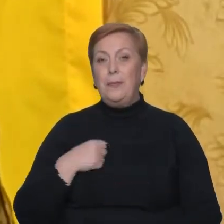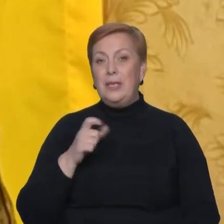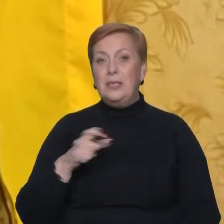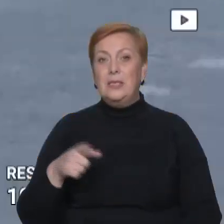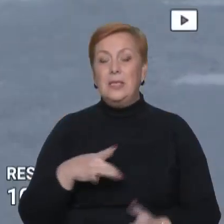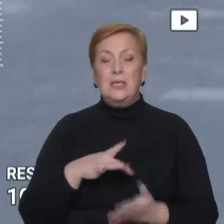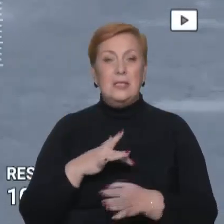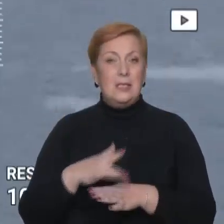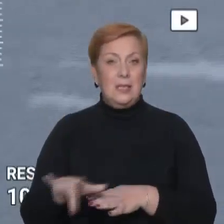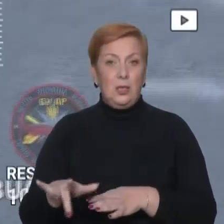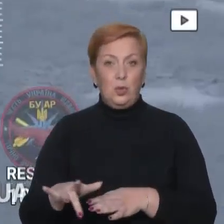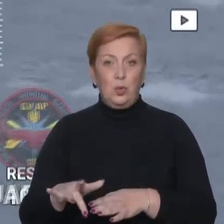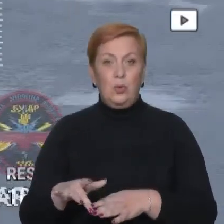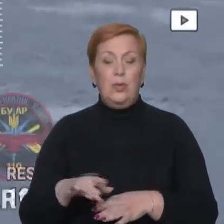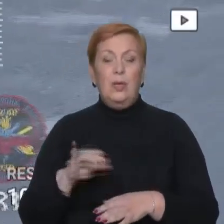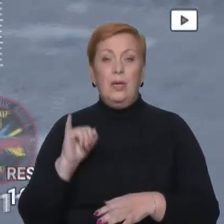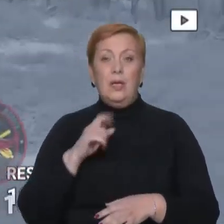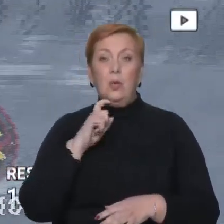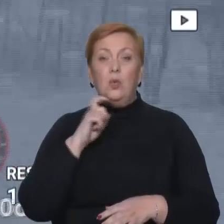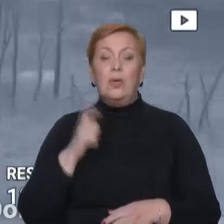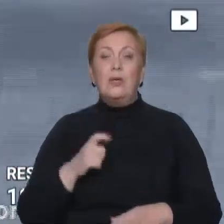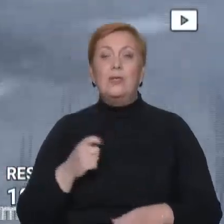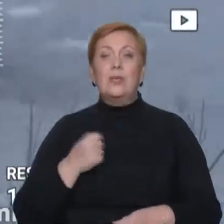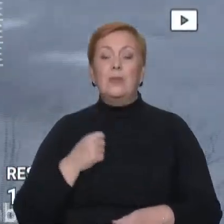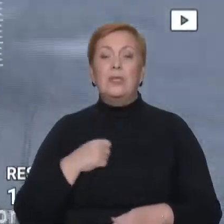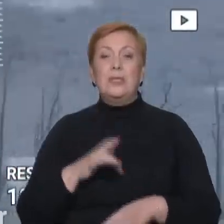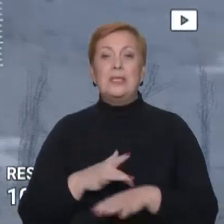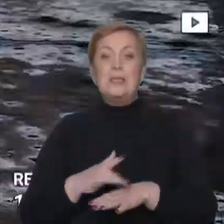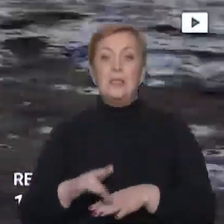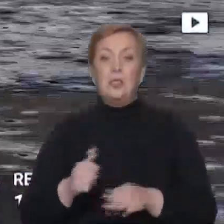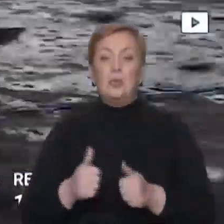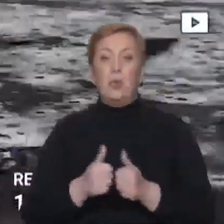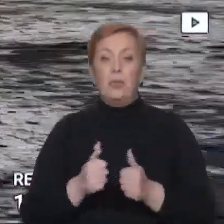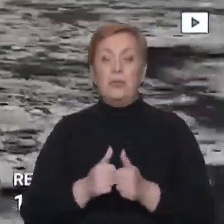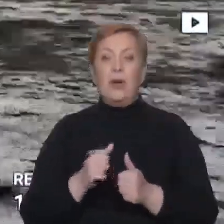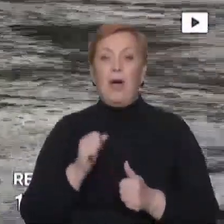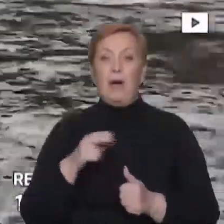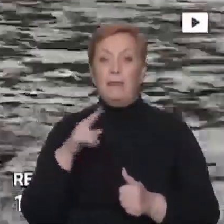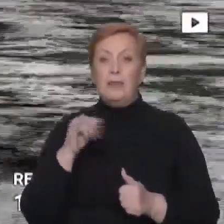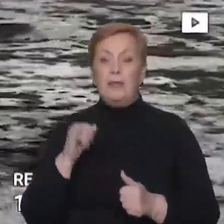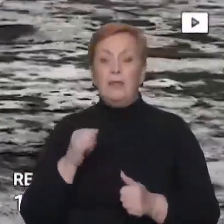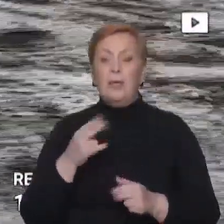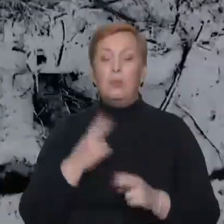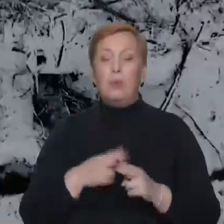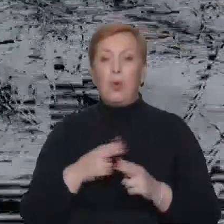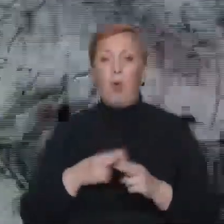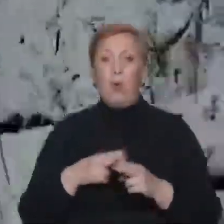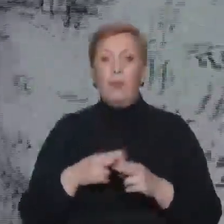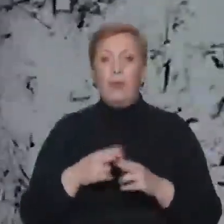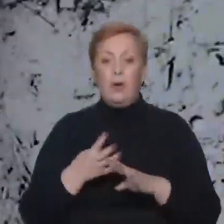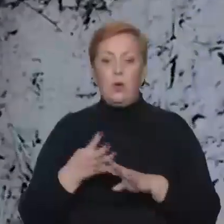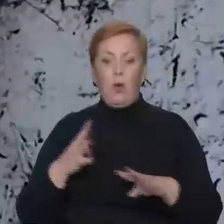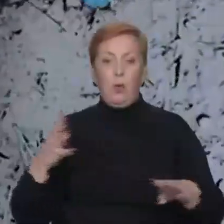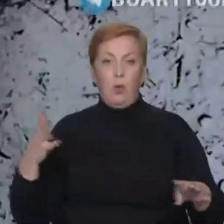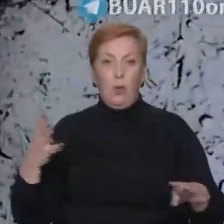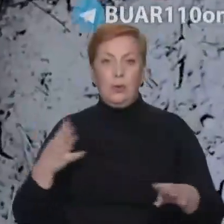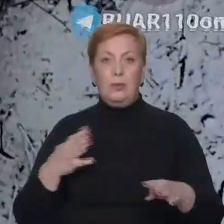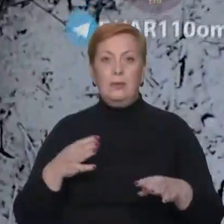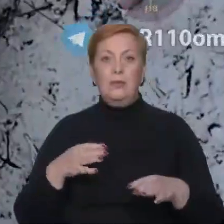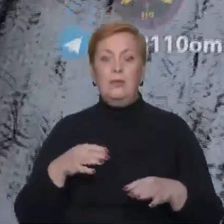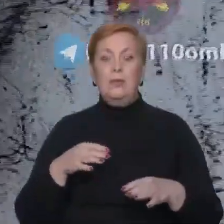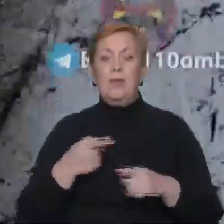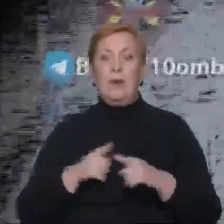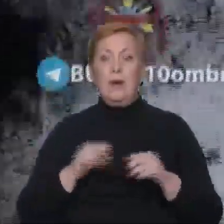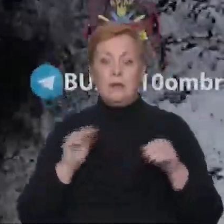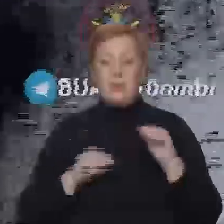І українські бійці знищили поблизу Авдіївки бронеколону росіян, що складалася з бронетранспортерів